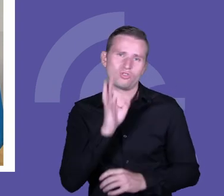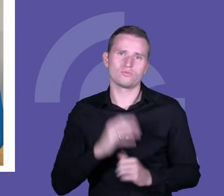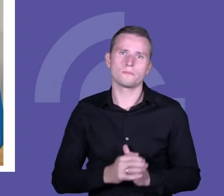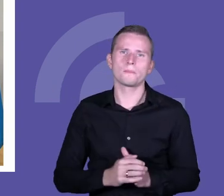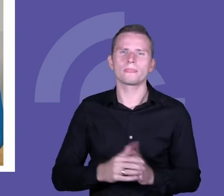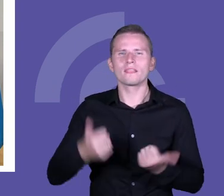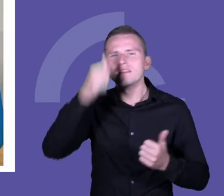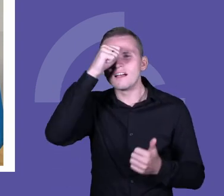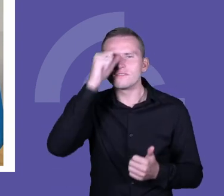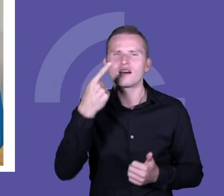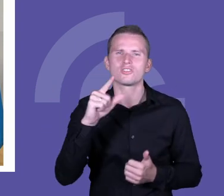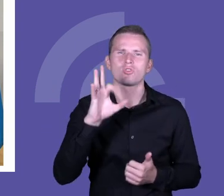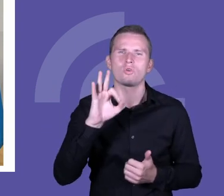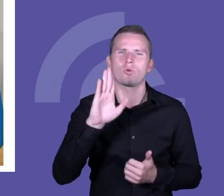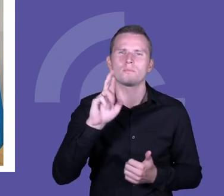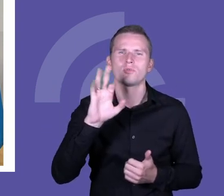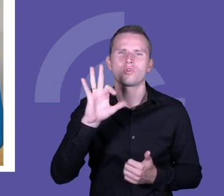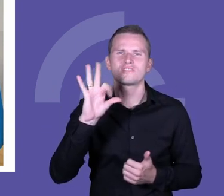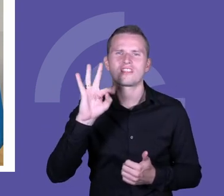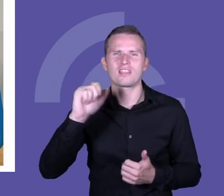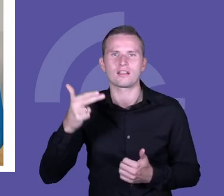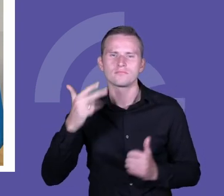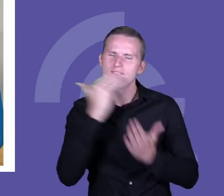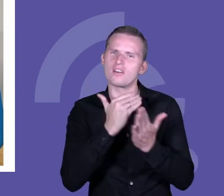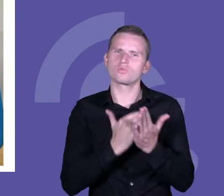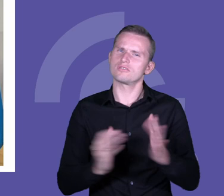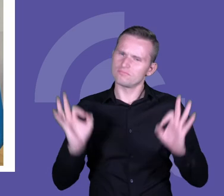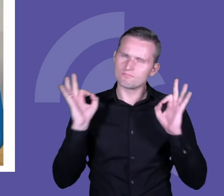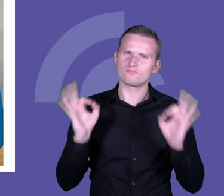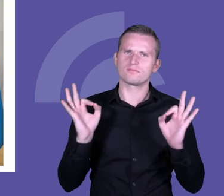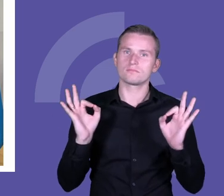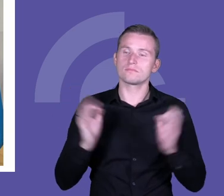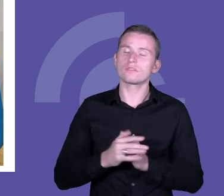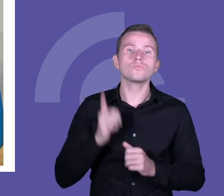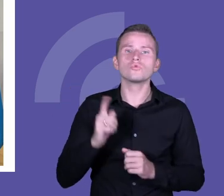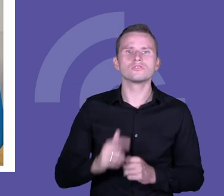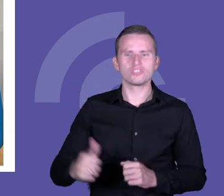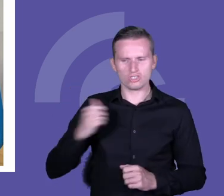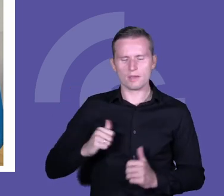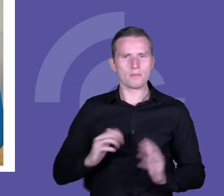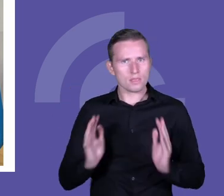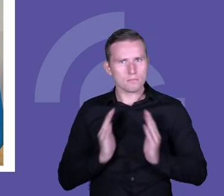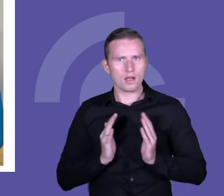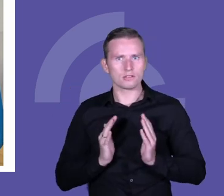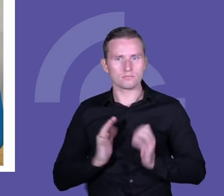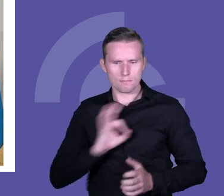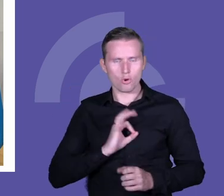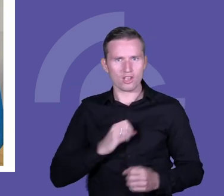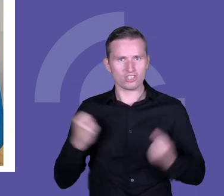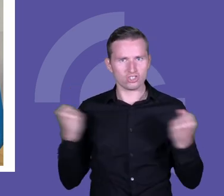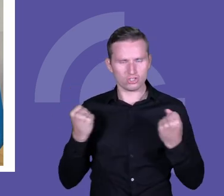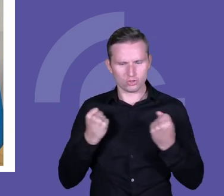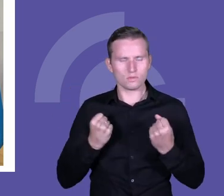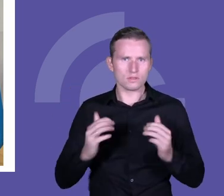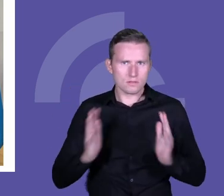szeroko, choćby to, to co ja bardzo często podkreślam, zadbaj o siebie, zadbaj o swoje siły, nikt tego za ciebie nie zrobi.